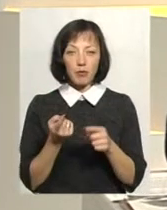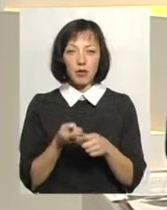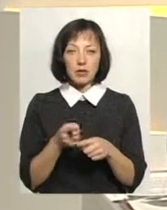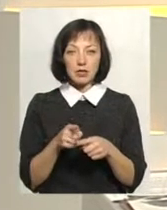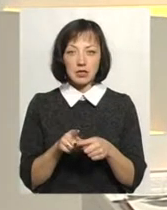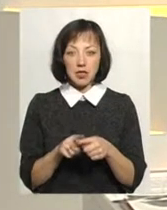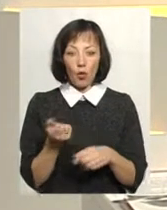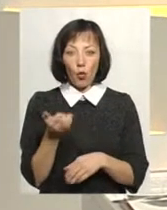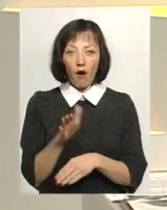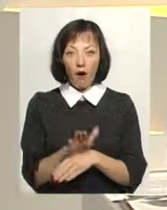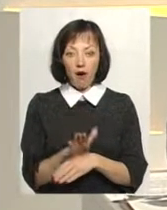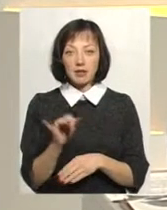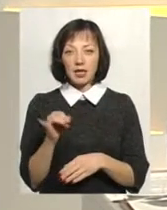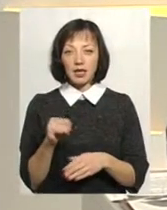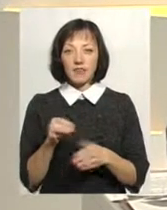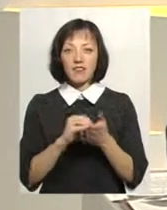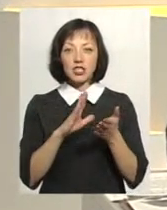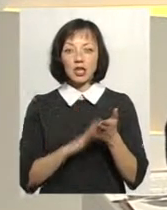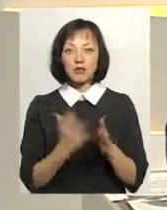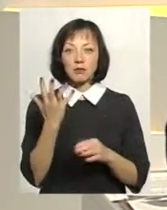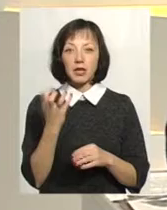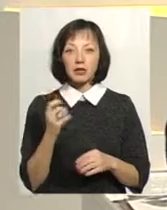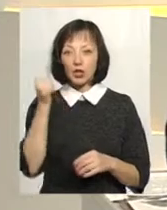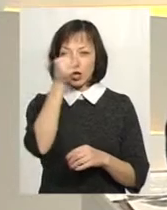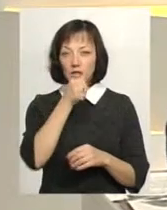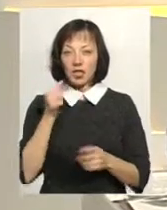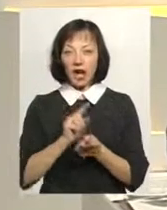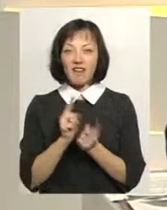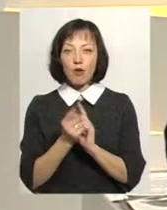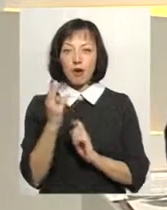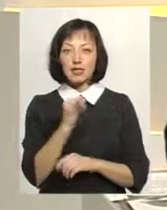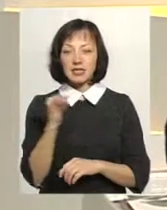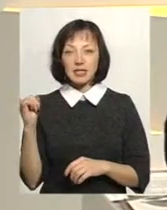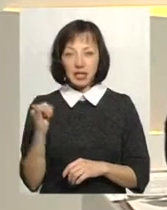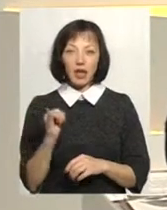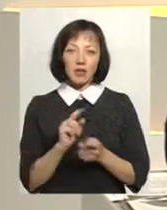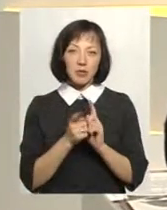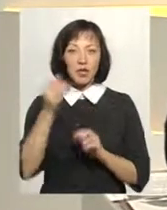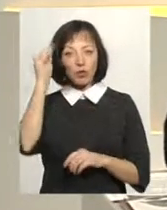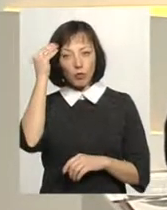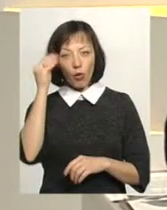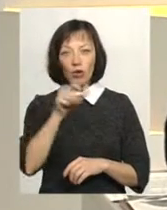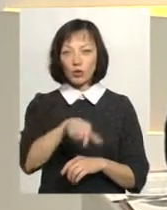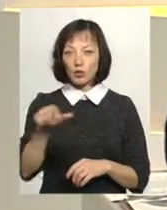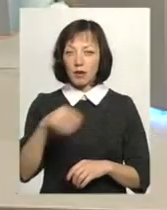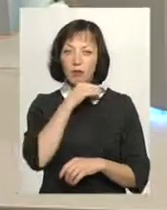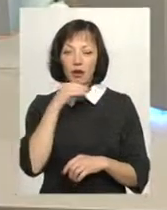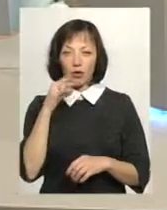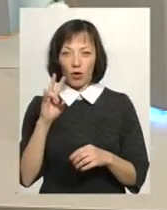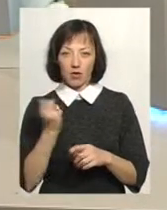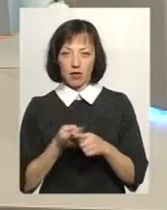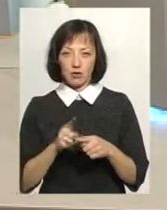цей указ і оце відзначення 500 річчя реформації змінить людей і погляд багатьох на